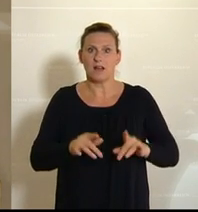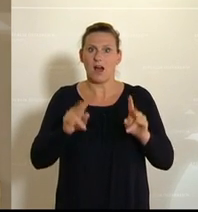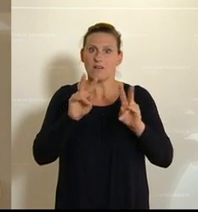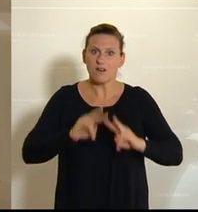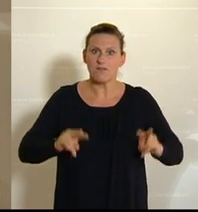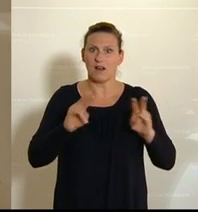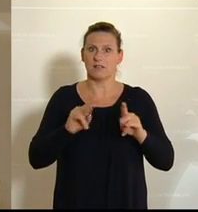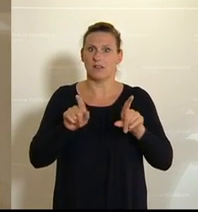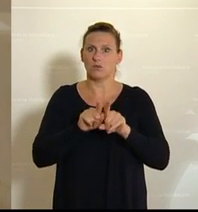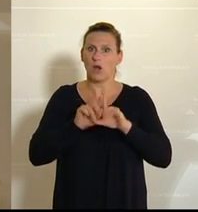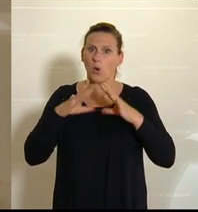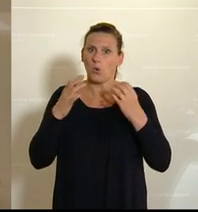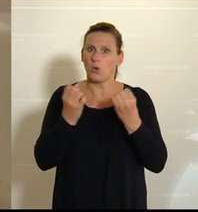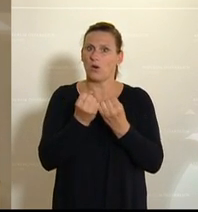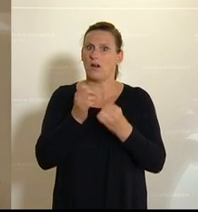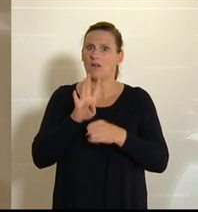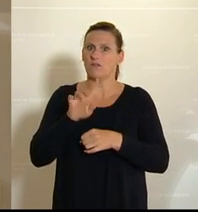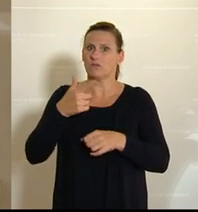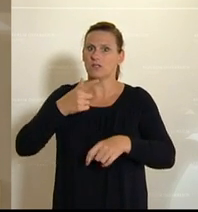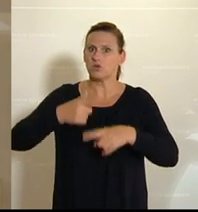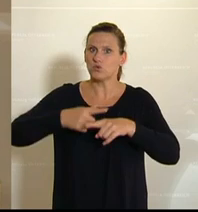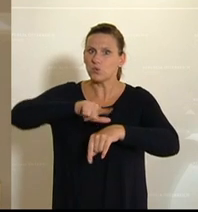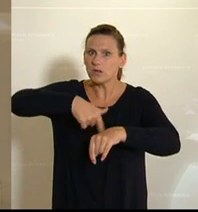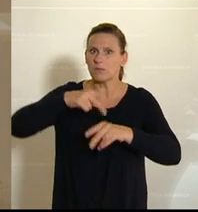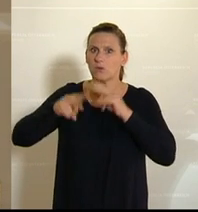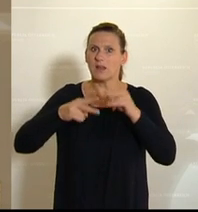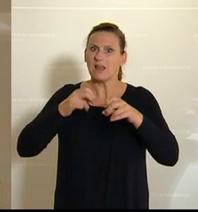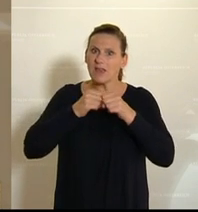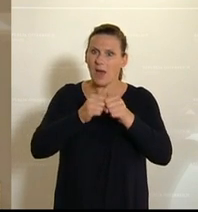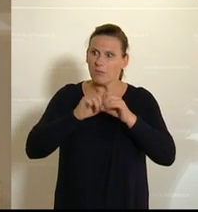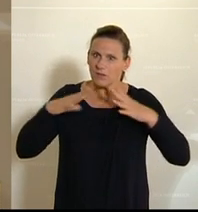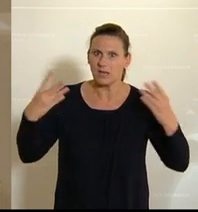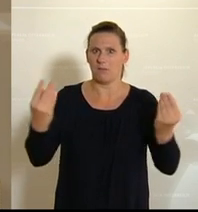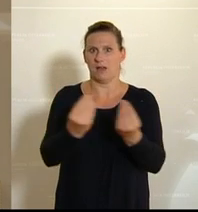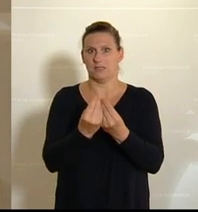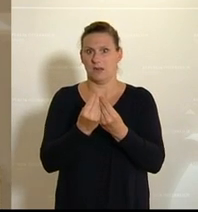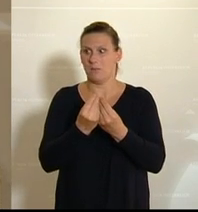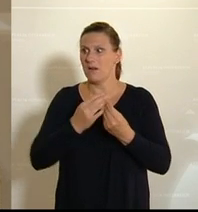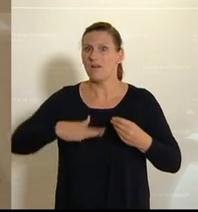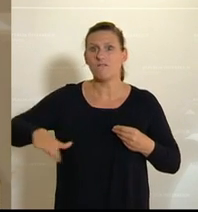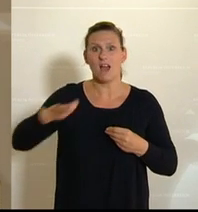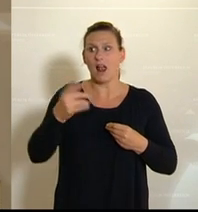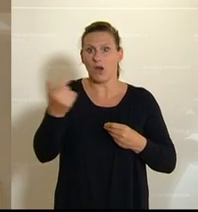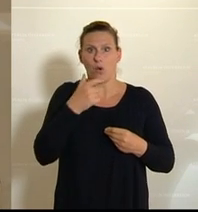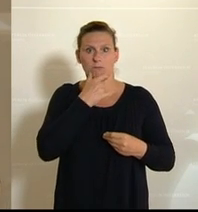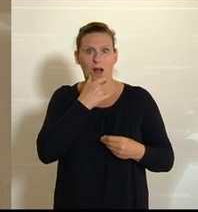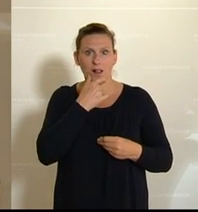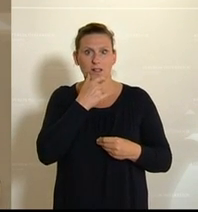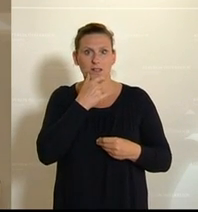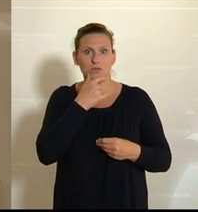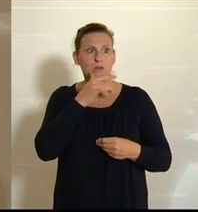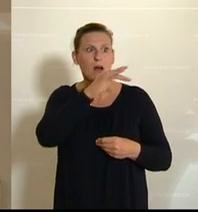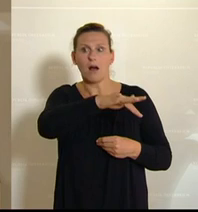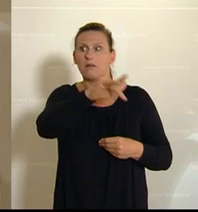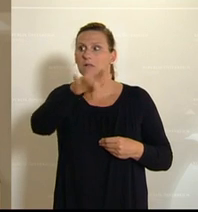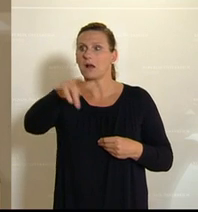Gemeinsam für die 24-Stunden-Betreuerinnen. Kämpfen wir gemeinsam für diese. Wir alle werden älter. Und der eine oder der